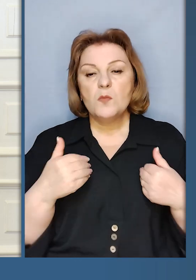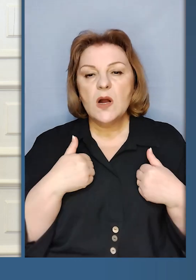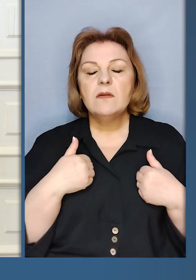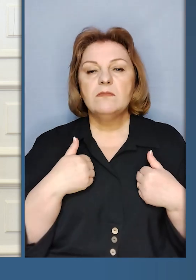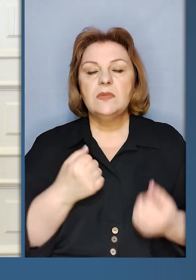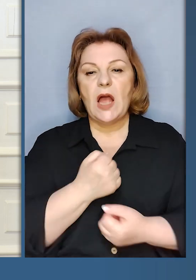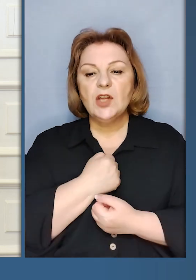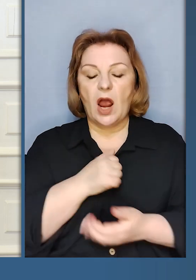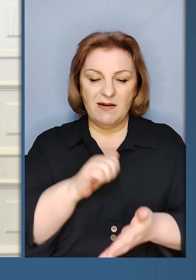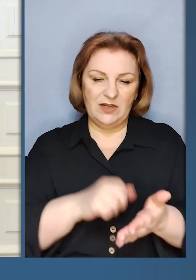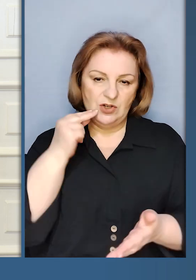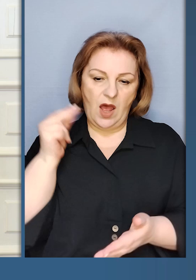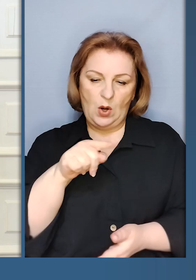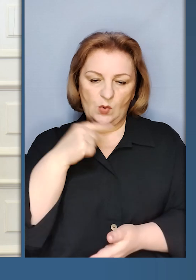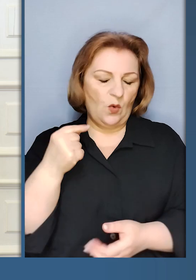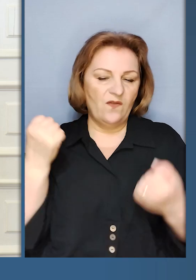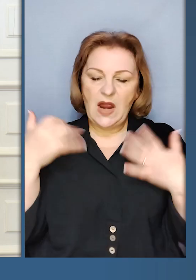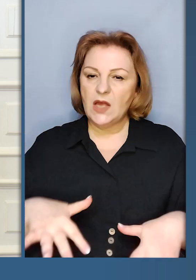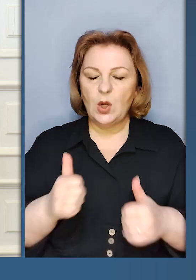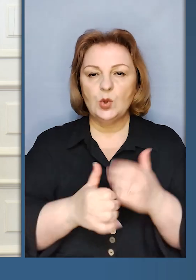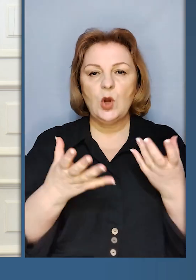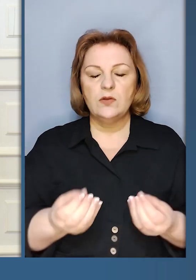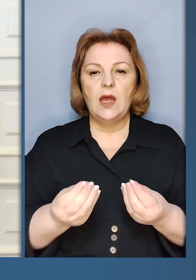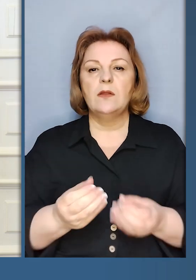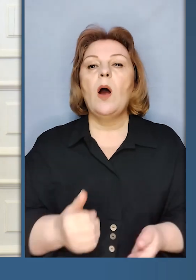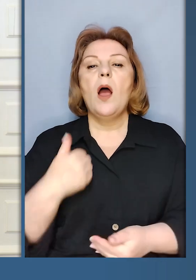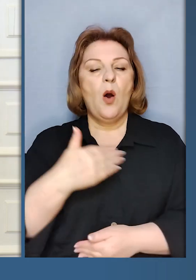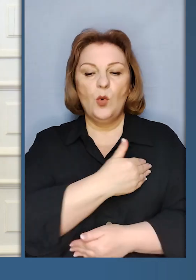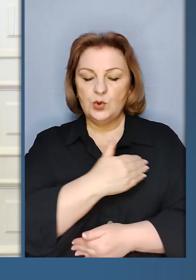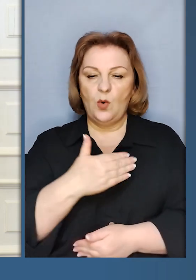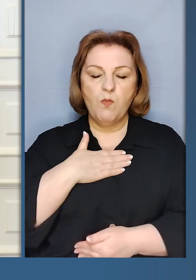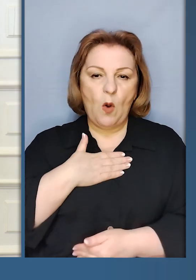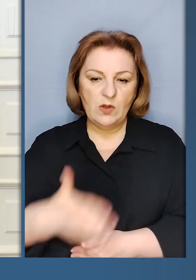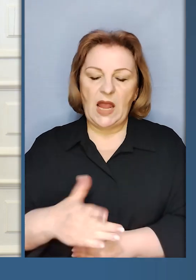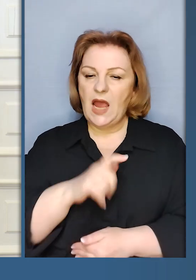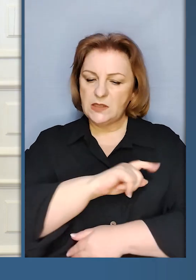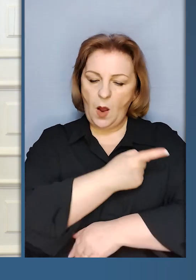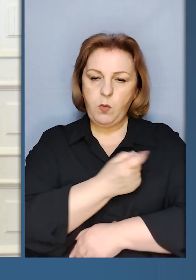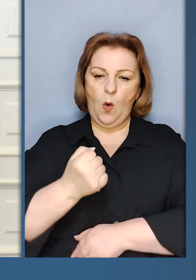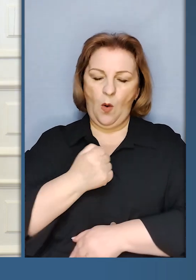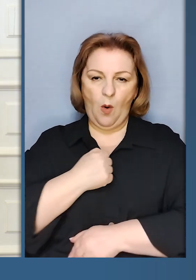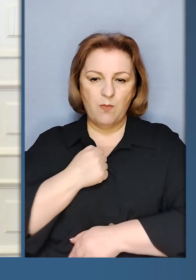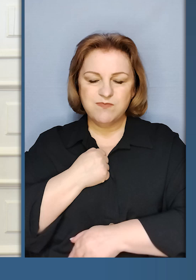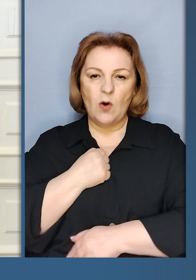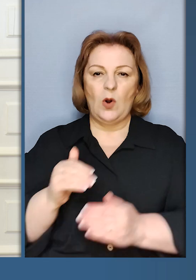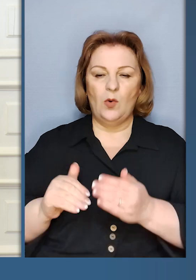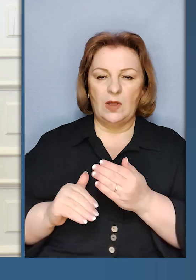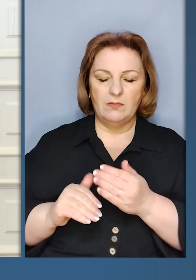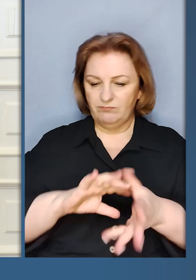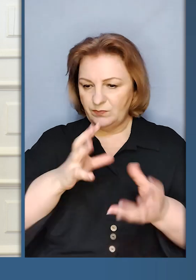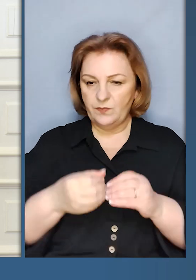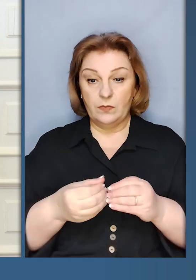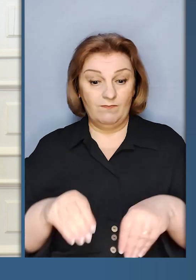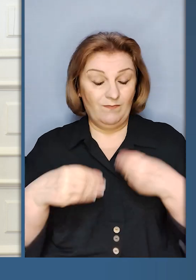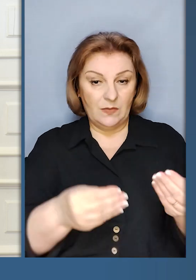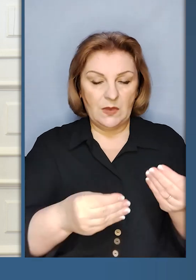Росію втрачаємо щоденно. Я хочу вам подякувати за потужний оборонний пакет, яким ми посилимо наших бійців.